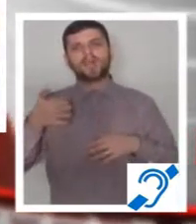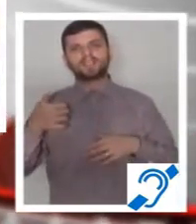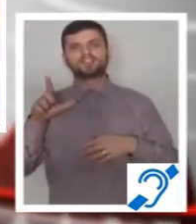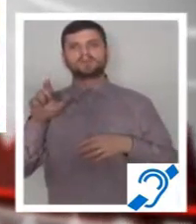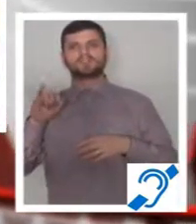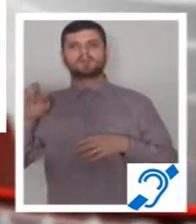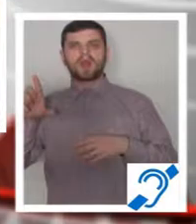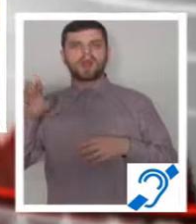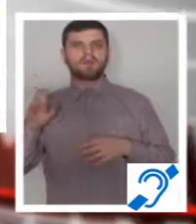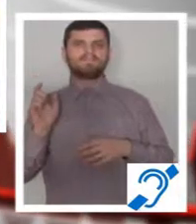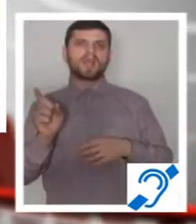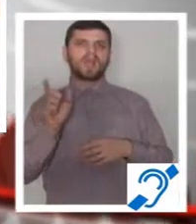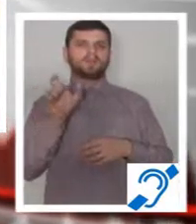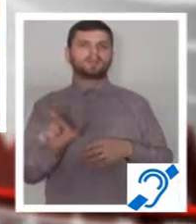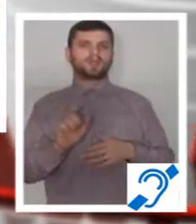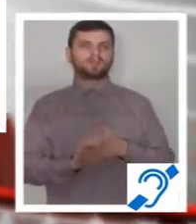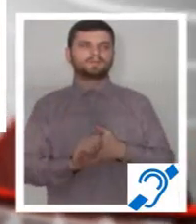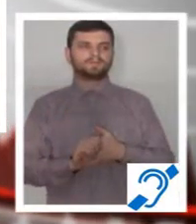-70 de mii de lei de fiecare persoană.